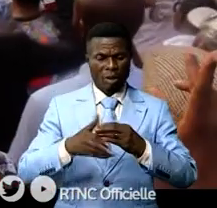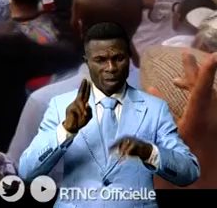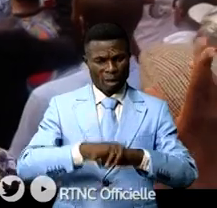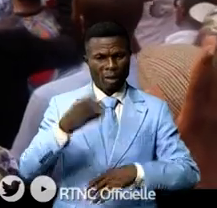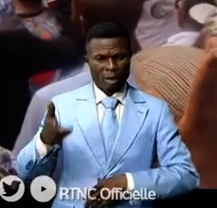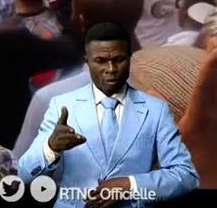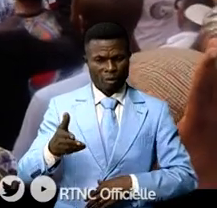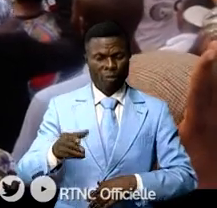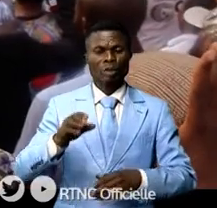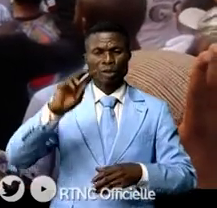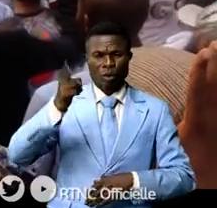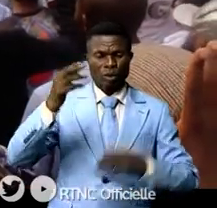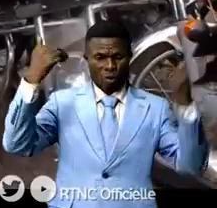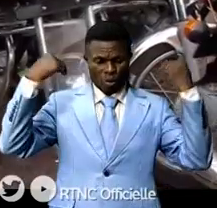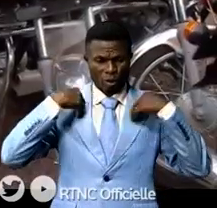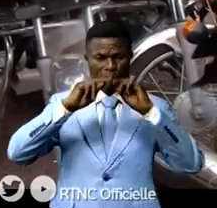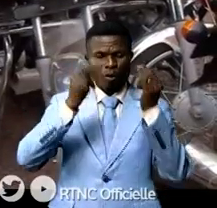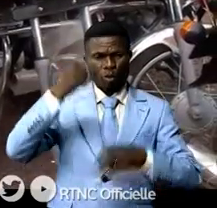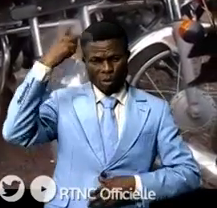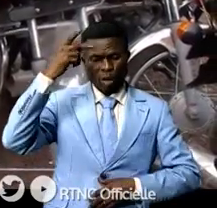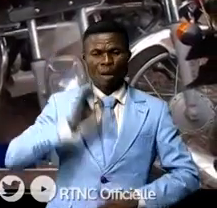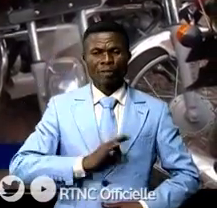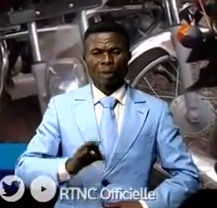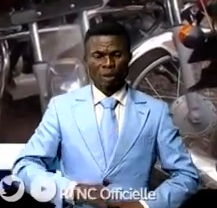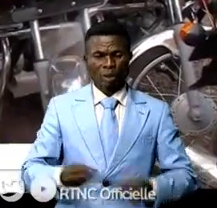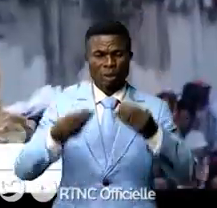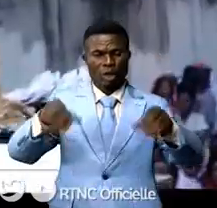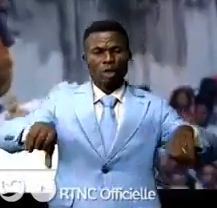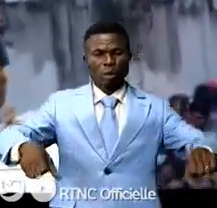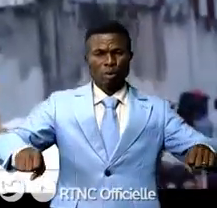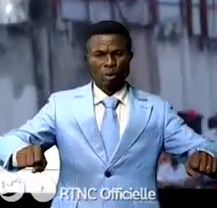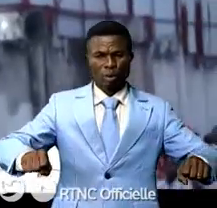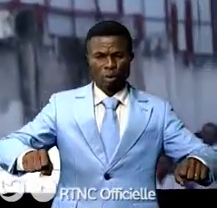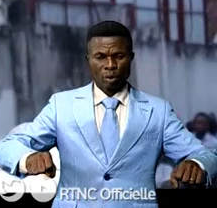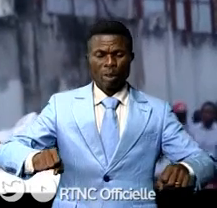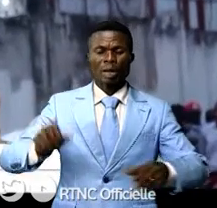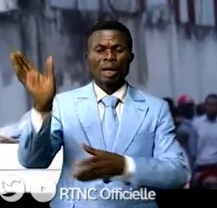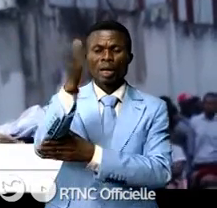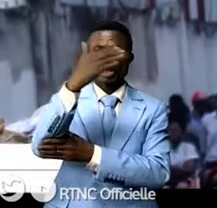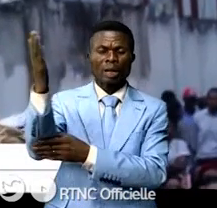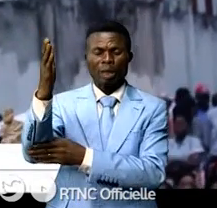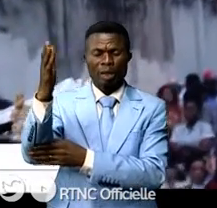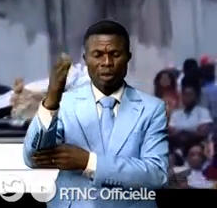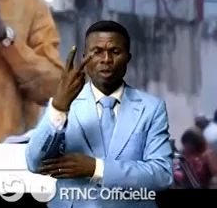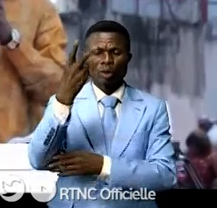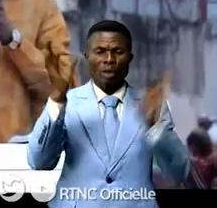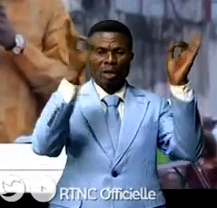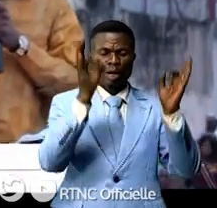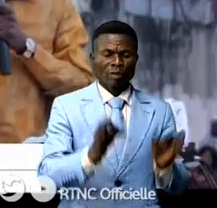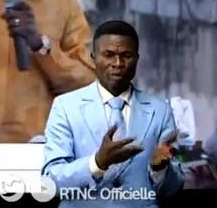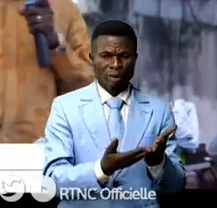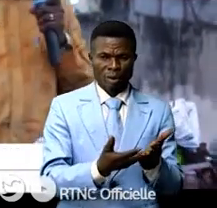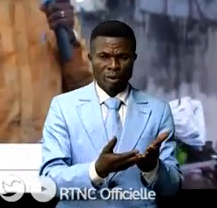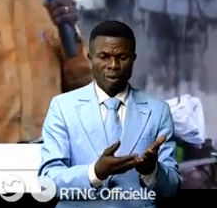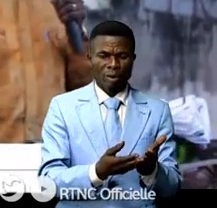occasion le numéro 2 de l'IDP a procédé à la remise des motos et des emblèmes du parti ou des fédérations à savoir